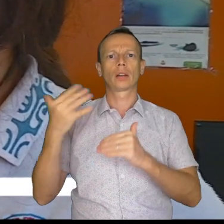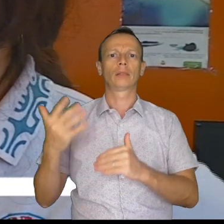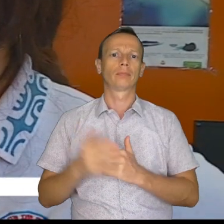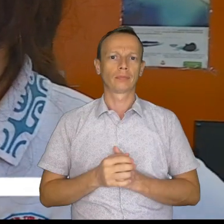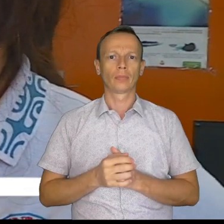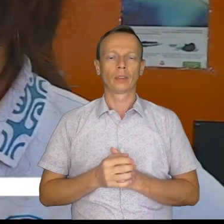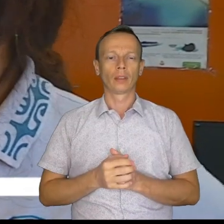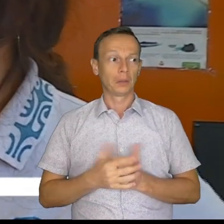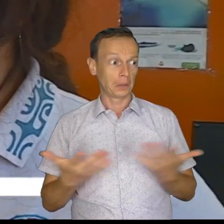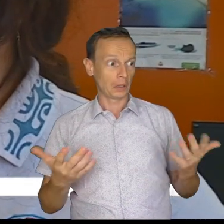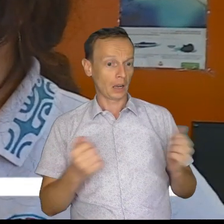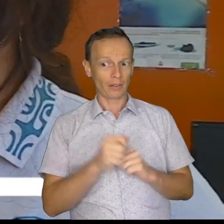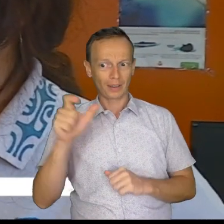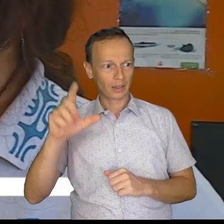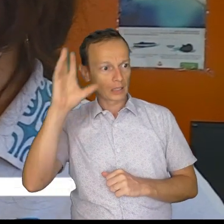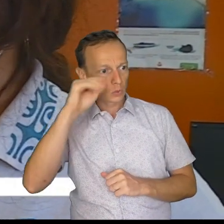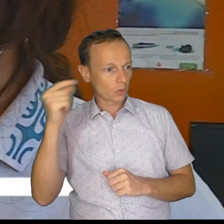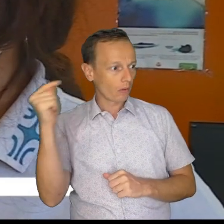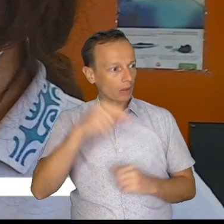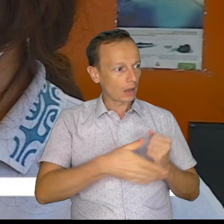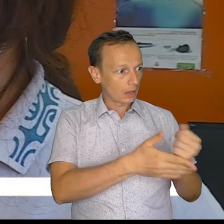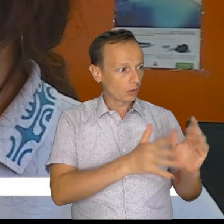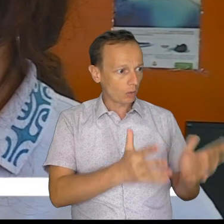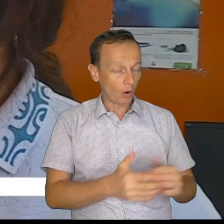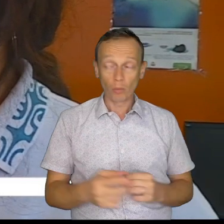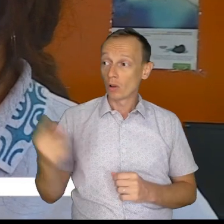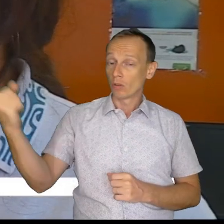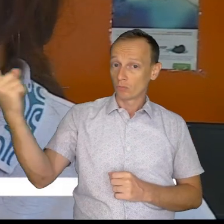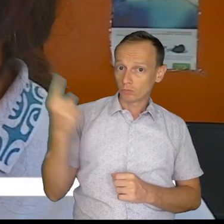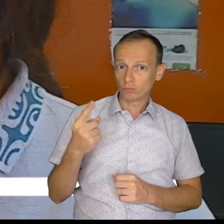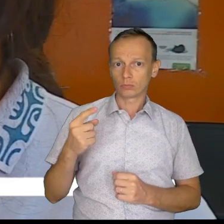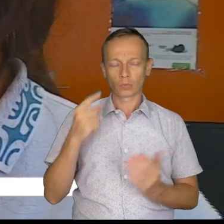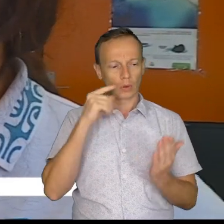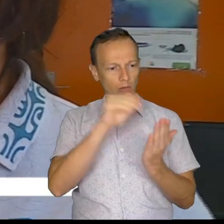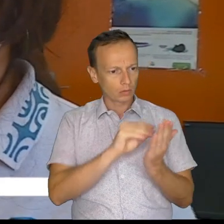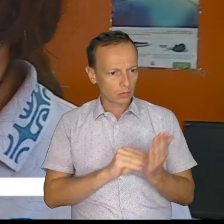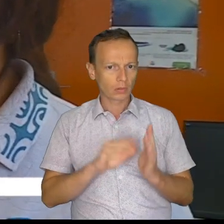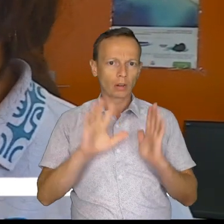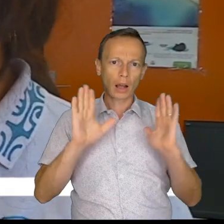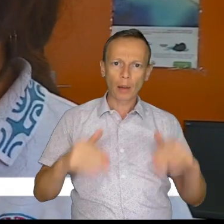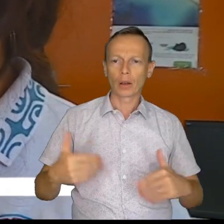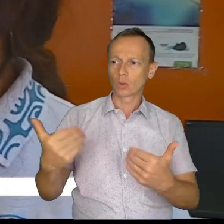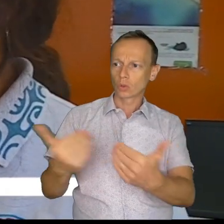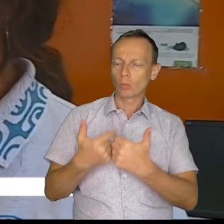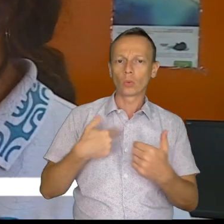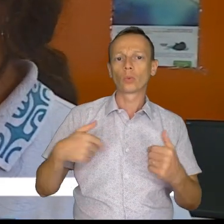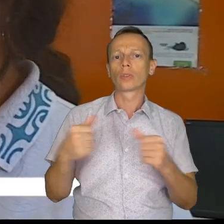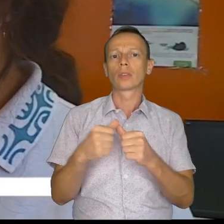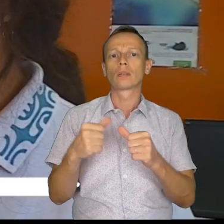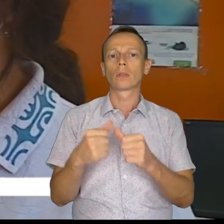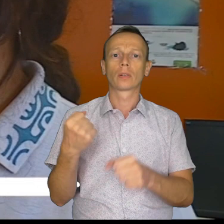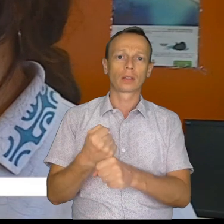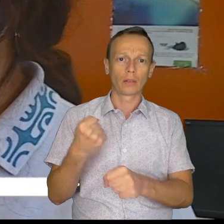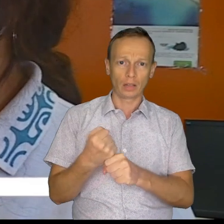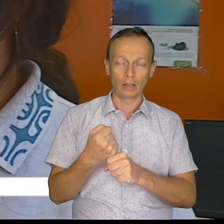– Et comment ça se passe avec l'étudiante à l'heure ? – arrive, fait l'appel, elle nous demande ce qu'on a à faire. On lui dit